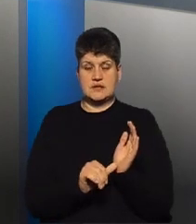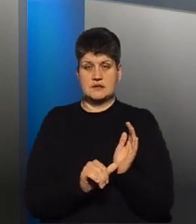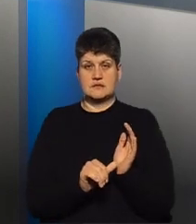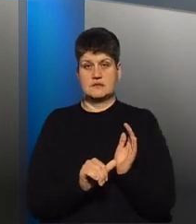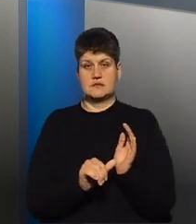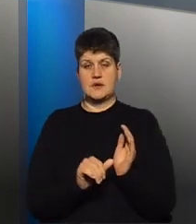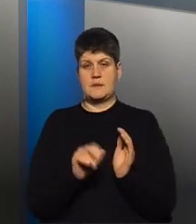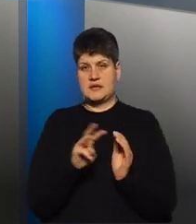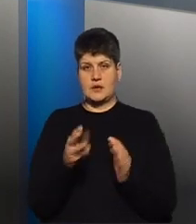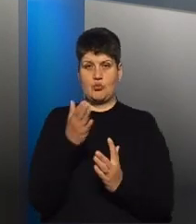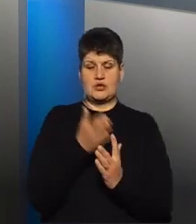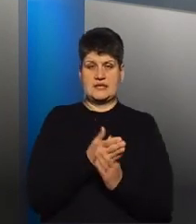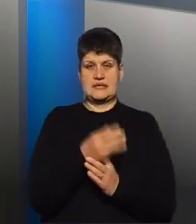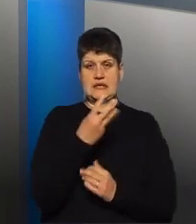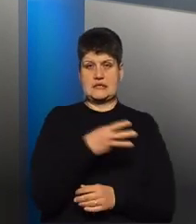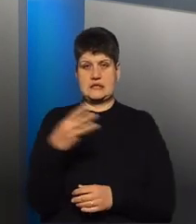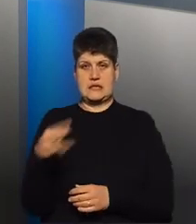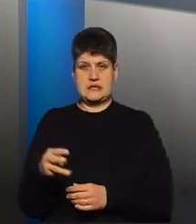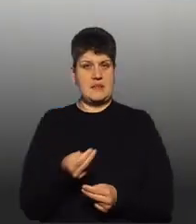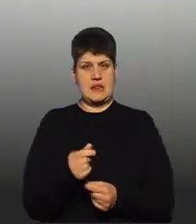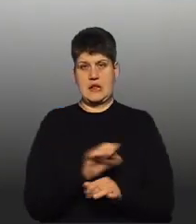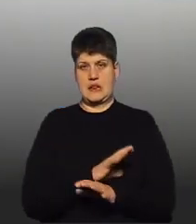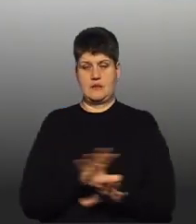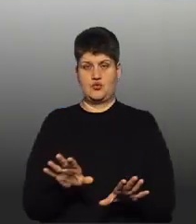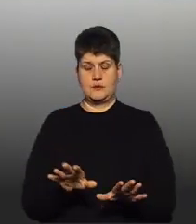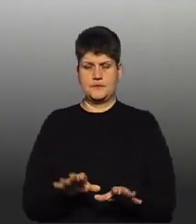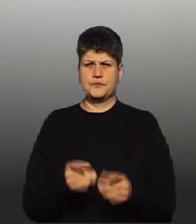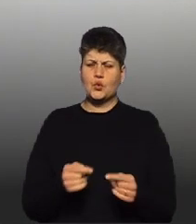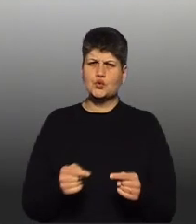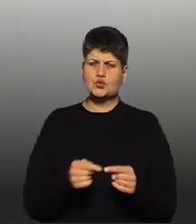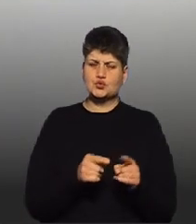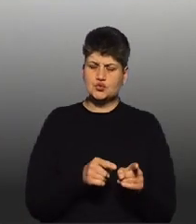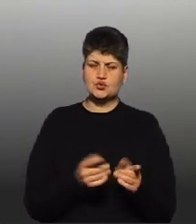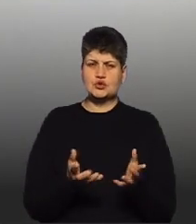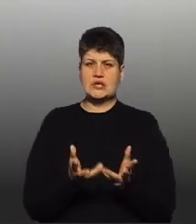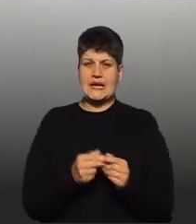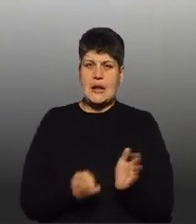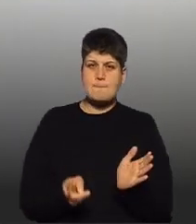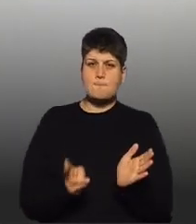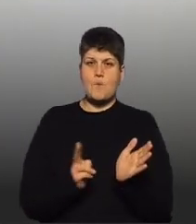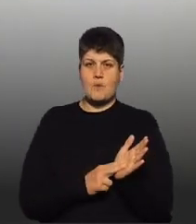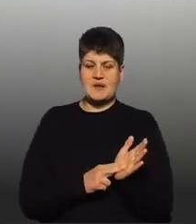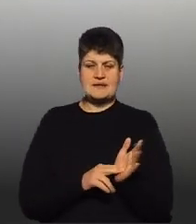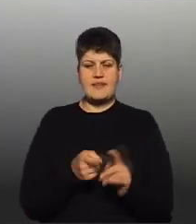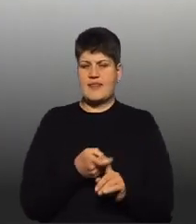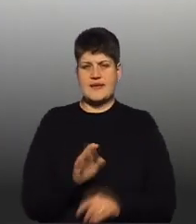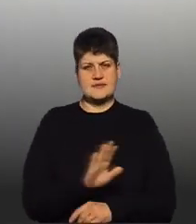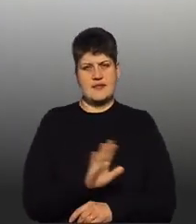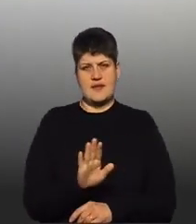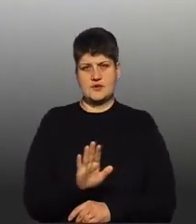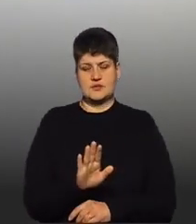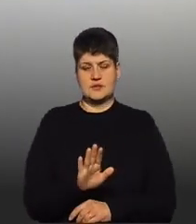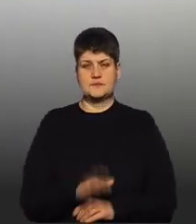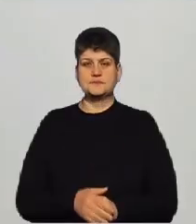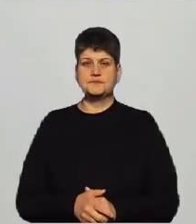Тоді жодного платника не буде. Тобто, уточню, що кількість прописаних... Не залежить, так. Так, тоді не